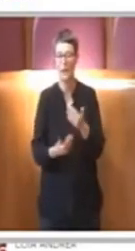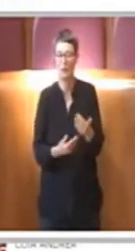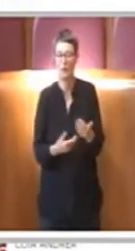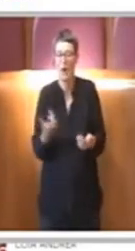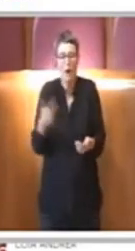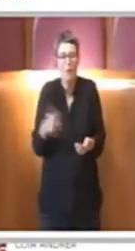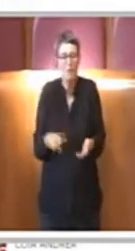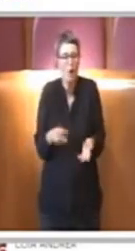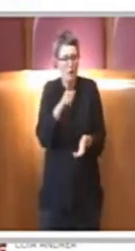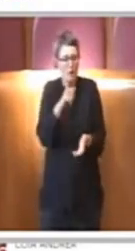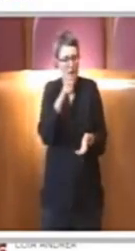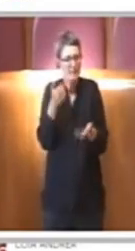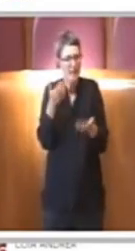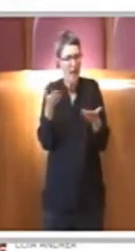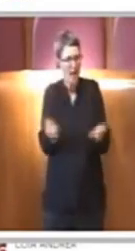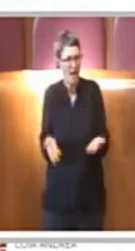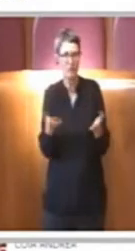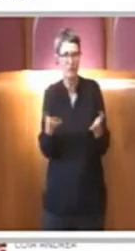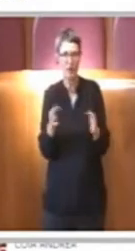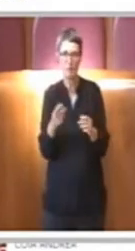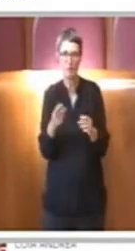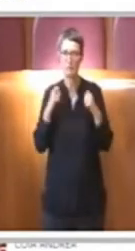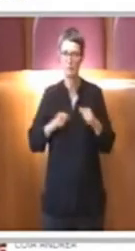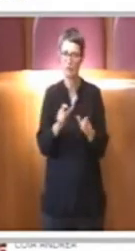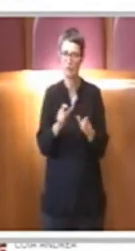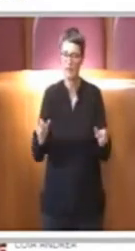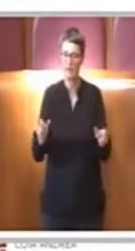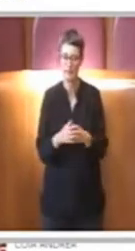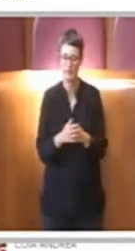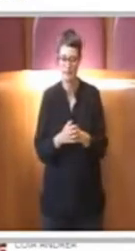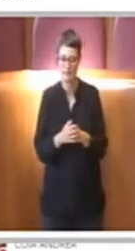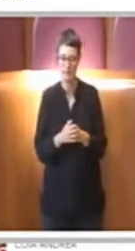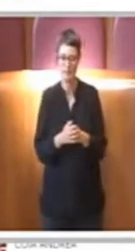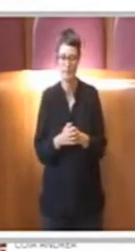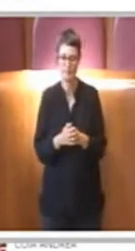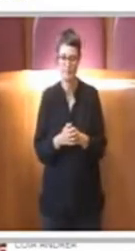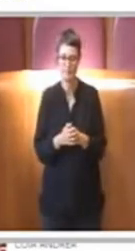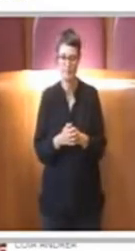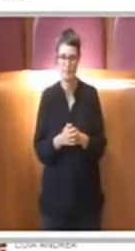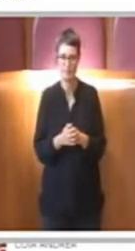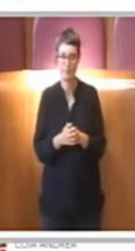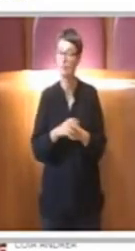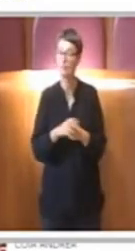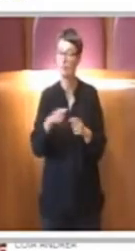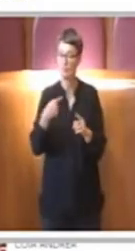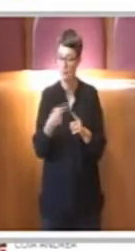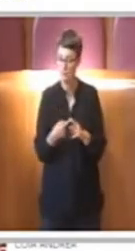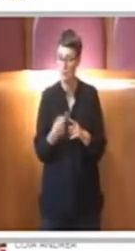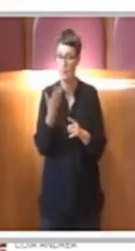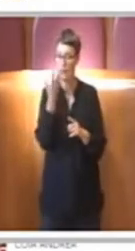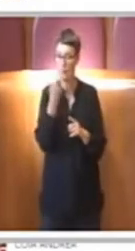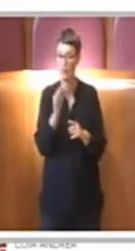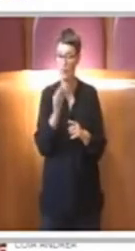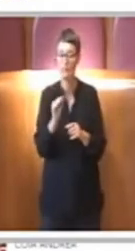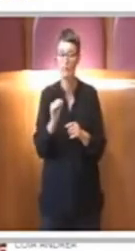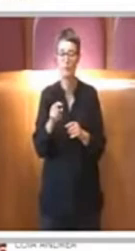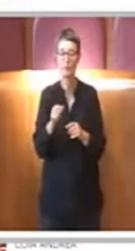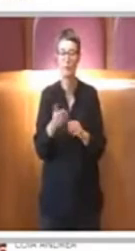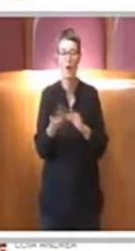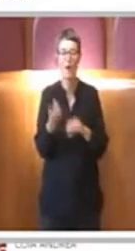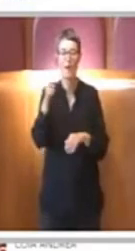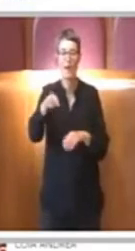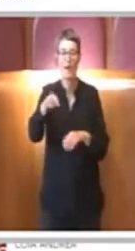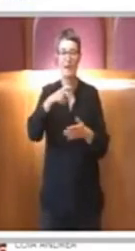esigenze della comunità. L'esenzione del pagamento del suolo pubblico per fiere